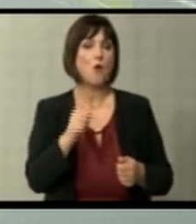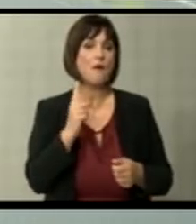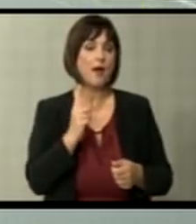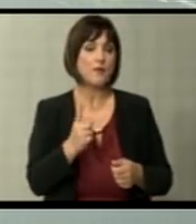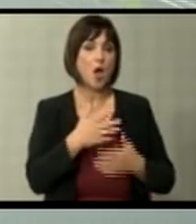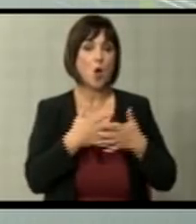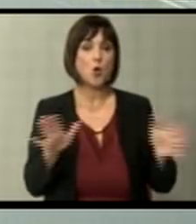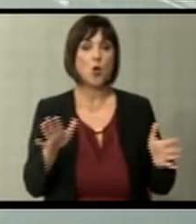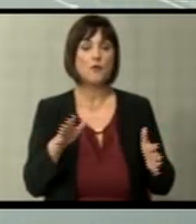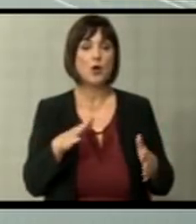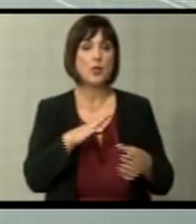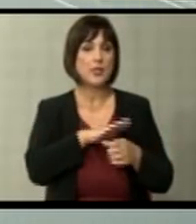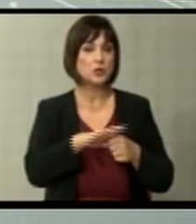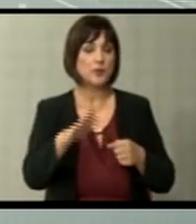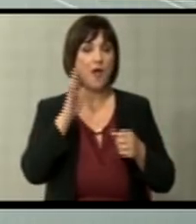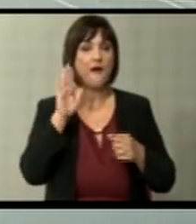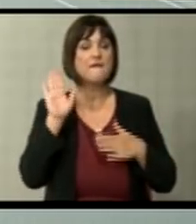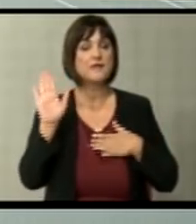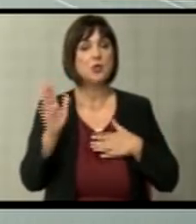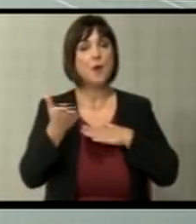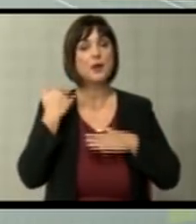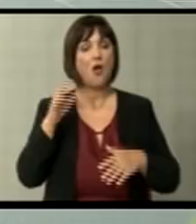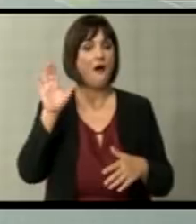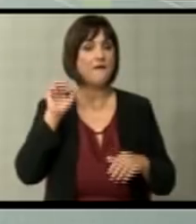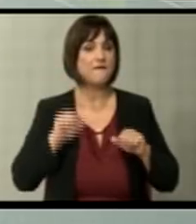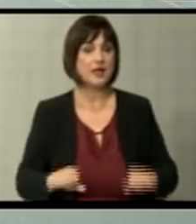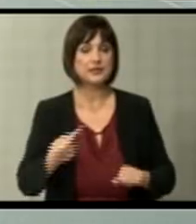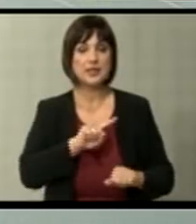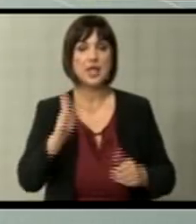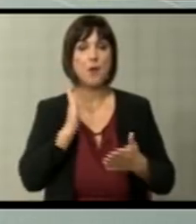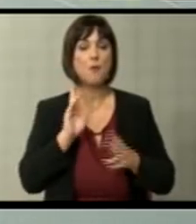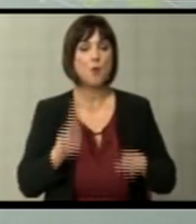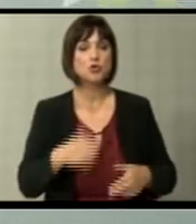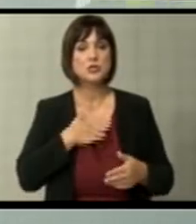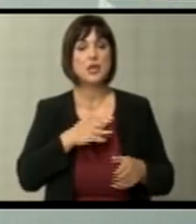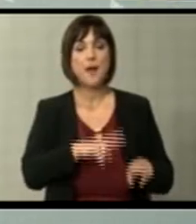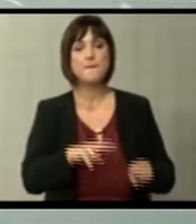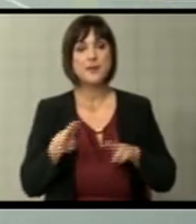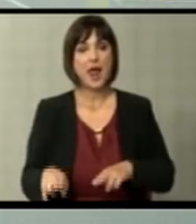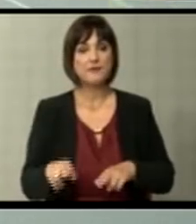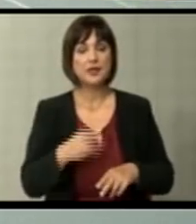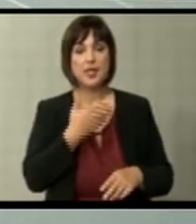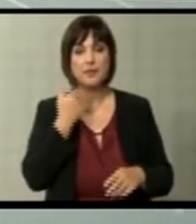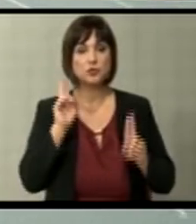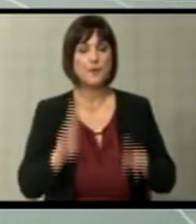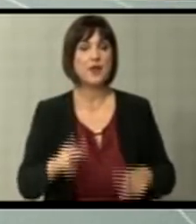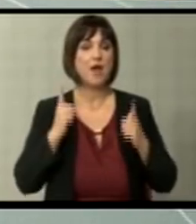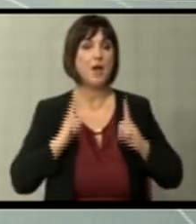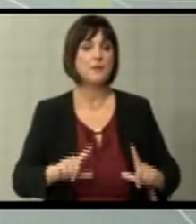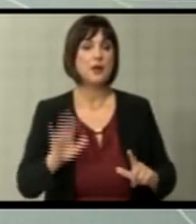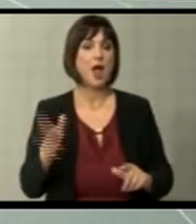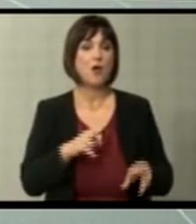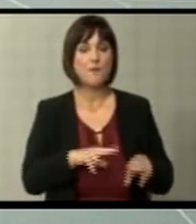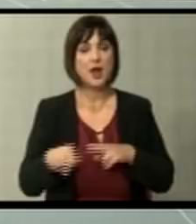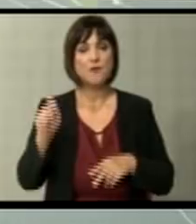големо на исполнато ветување на предходната власт не може да има правда, не може да има мир, ако во